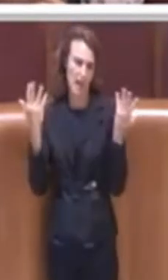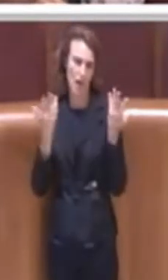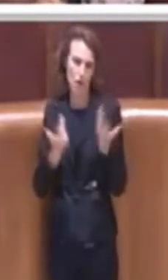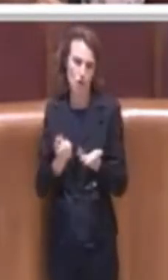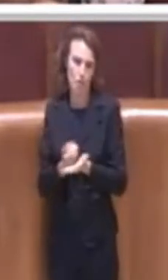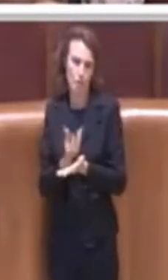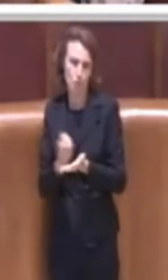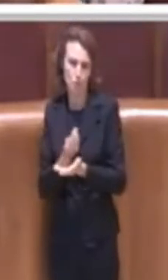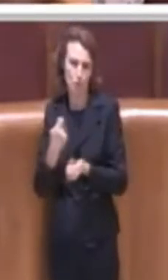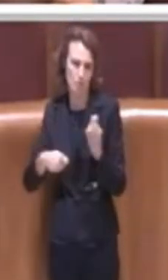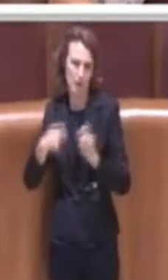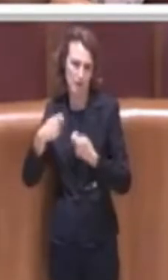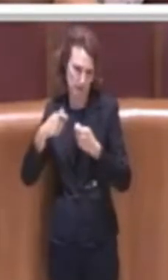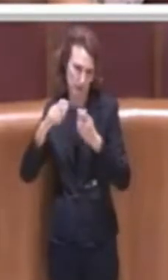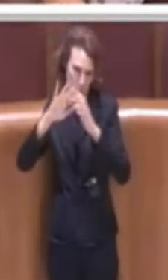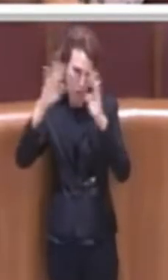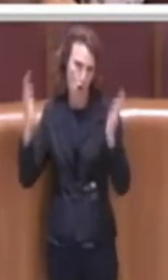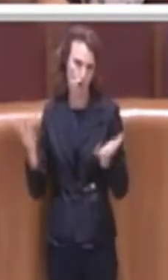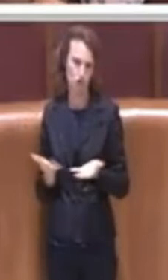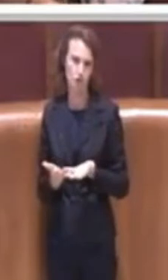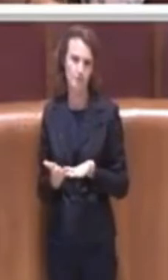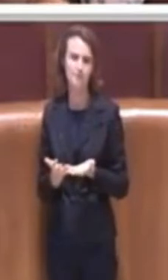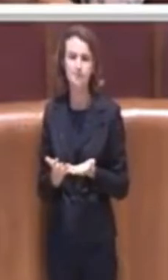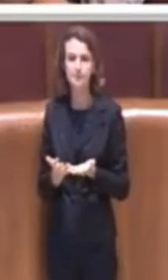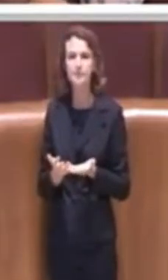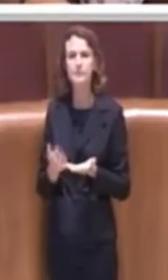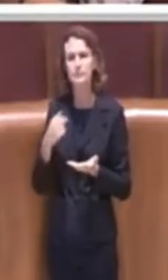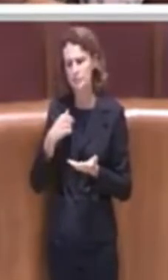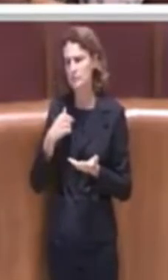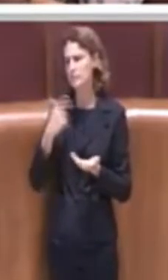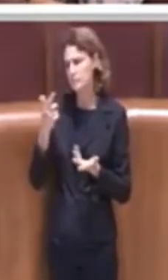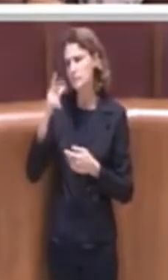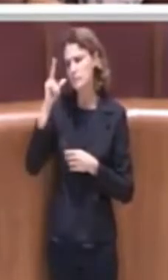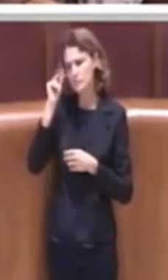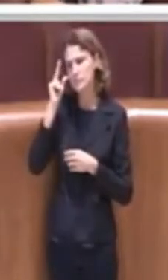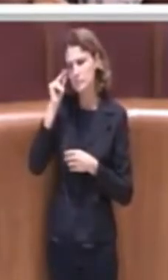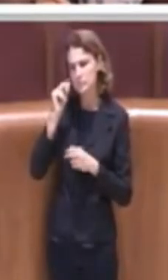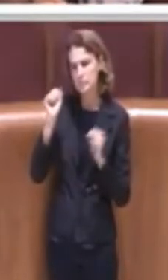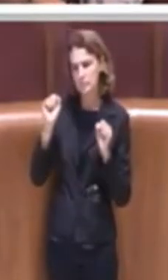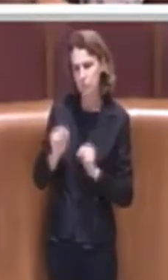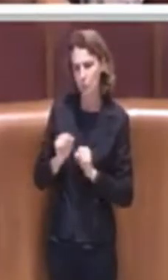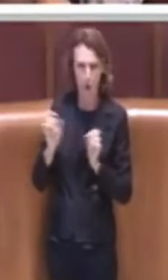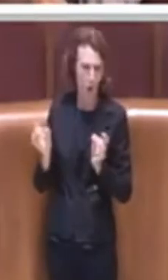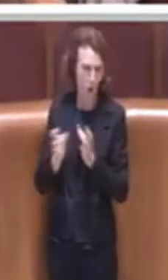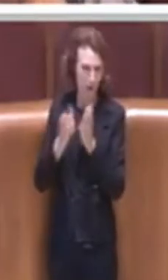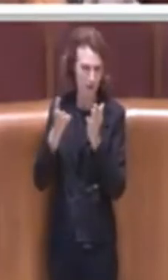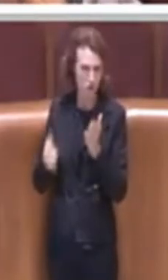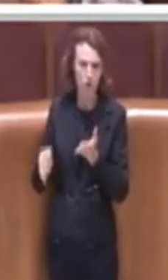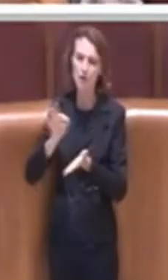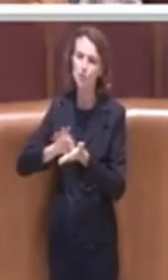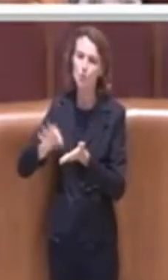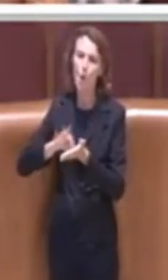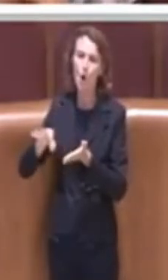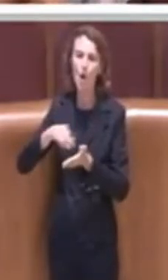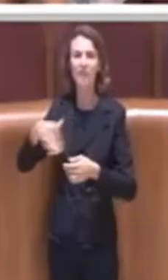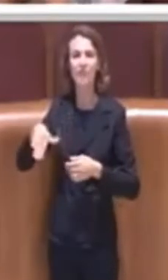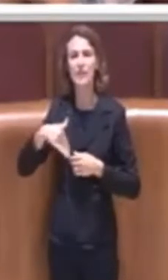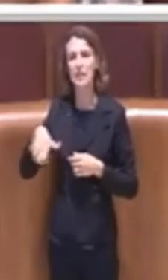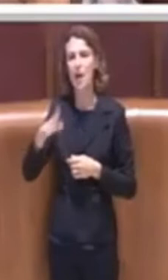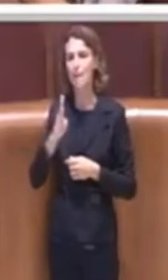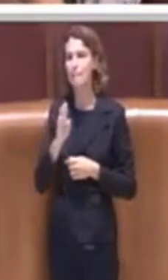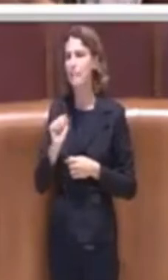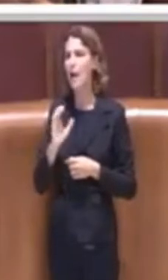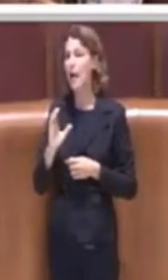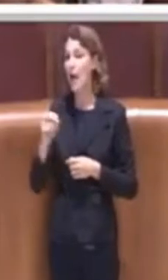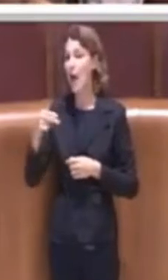mondiale, avevo avuto modo di conoscere l'esperienza che la scuola di Via Baccano, veramente